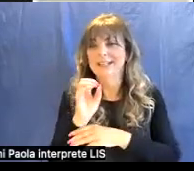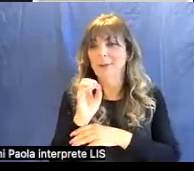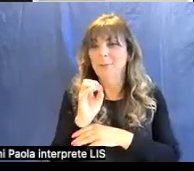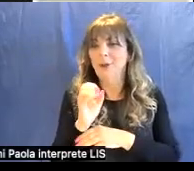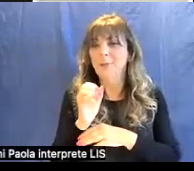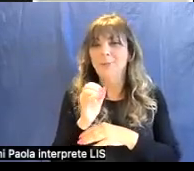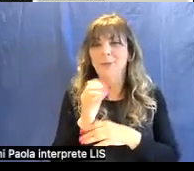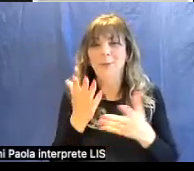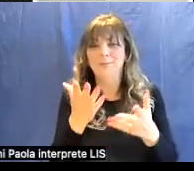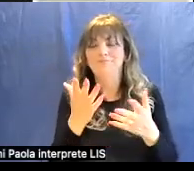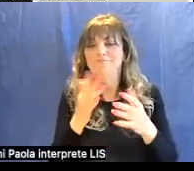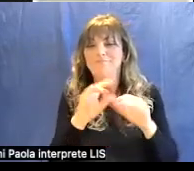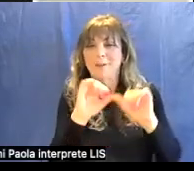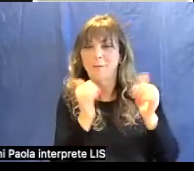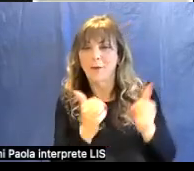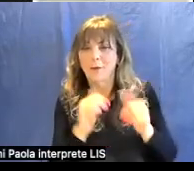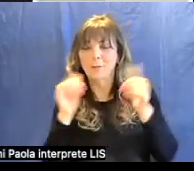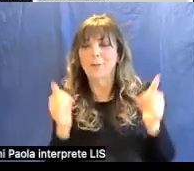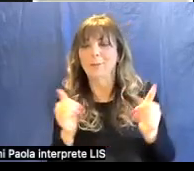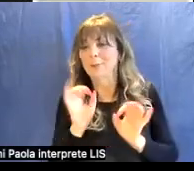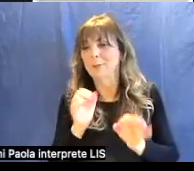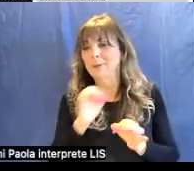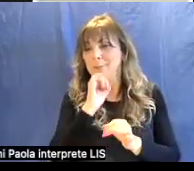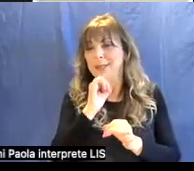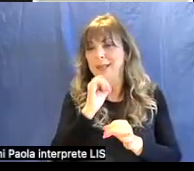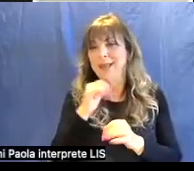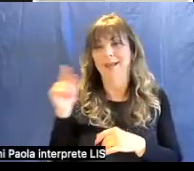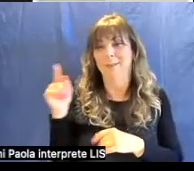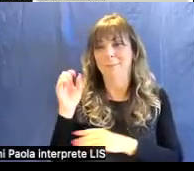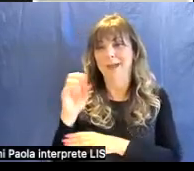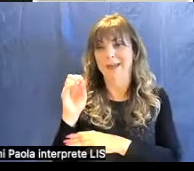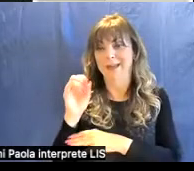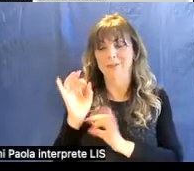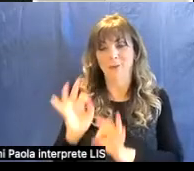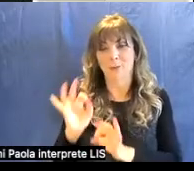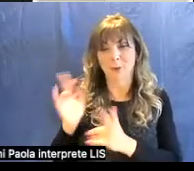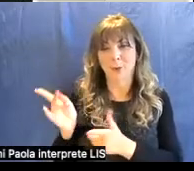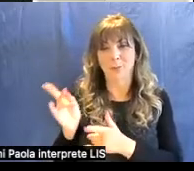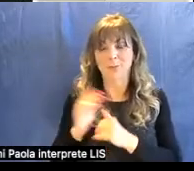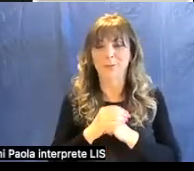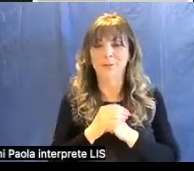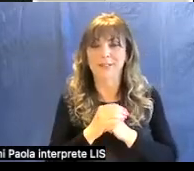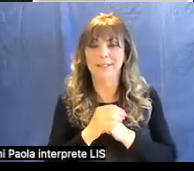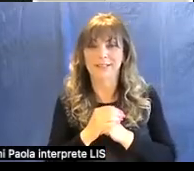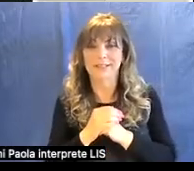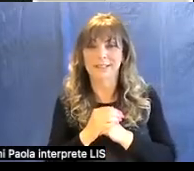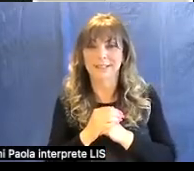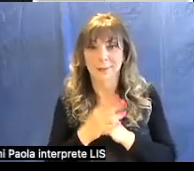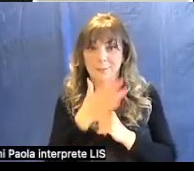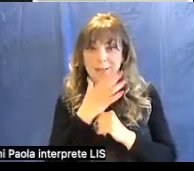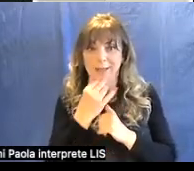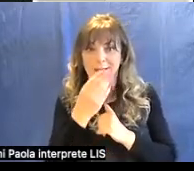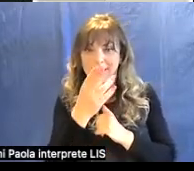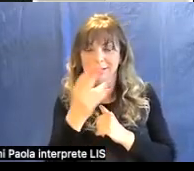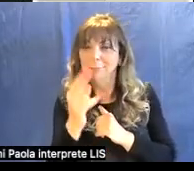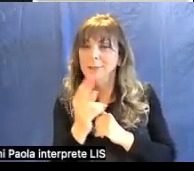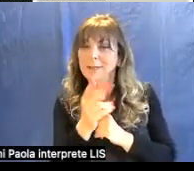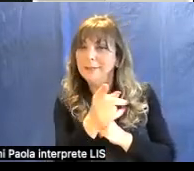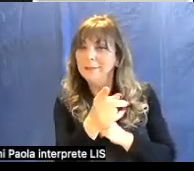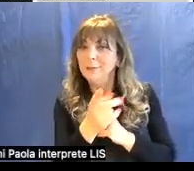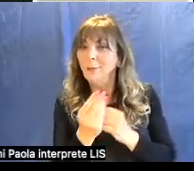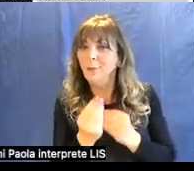l'idea molto bella di questo dipinto è di